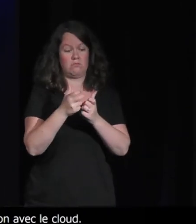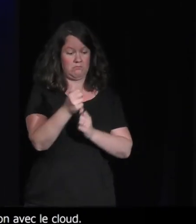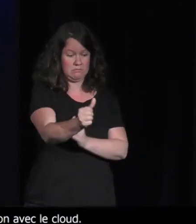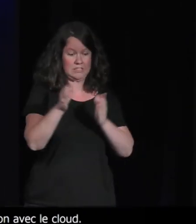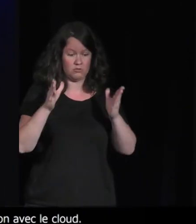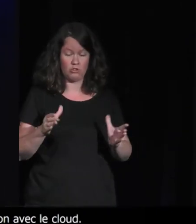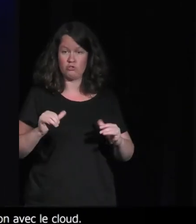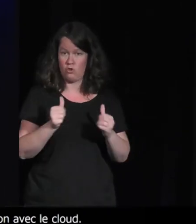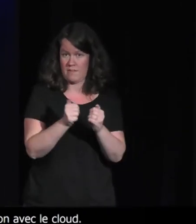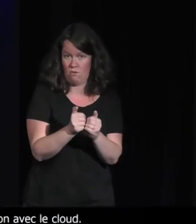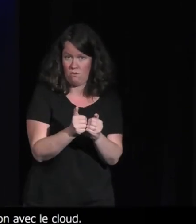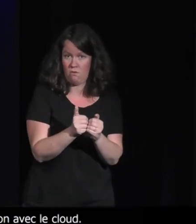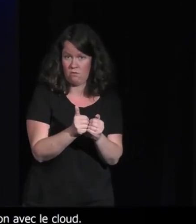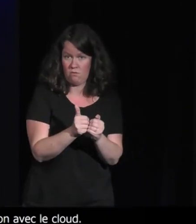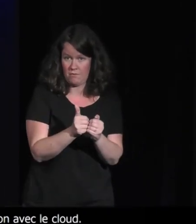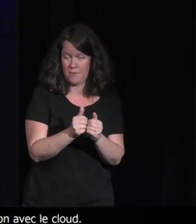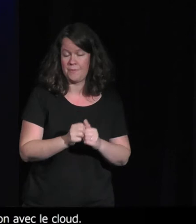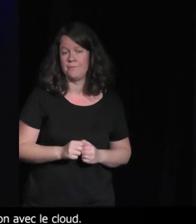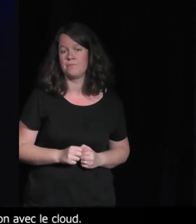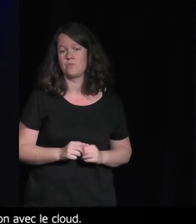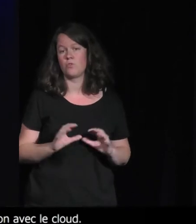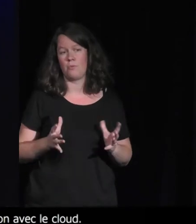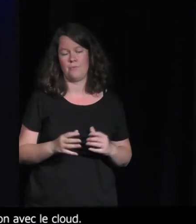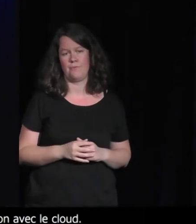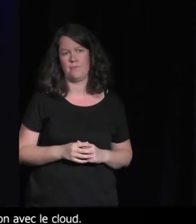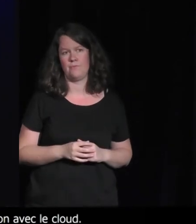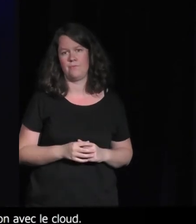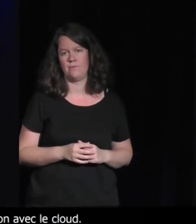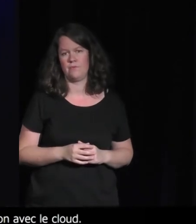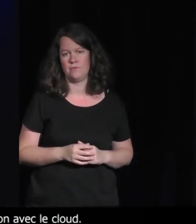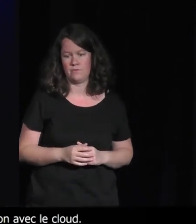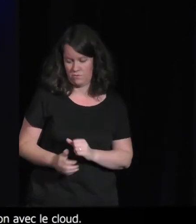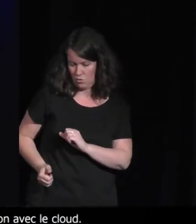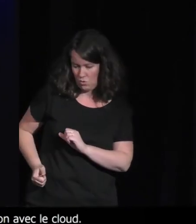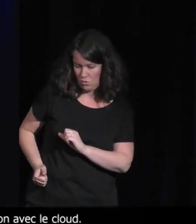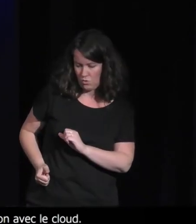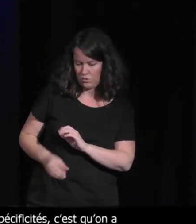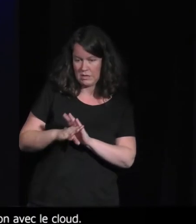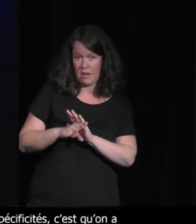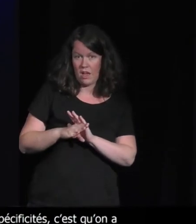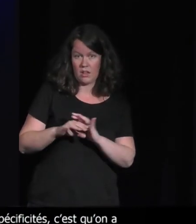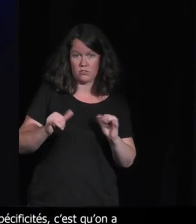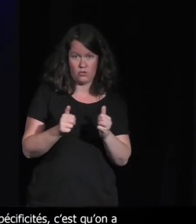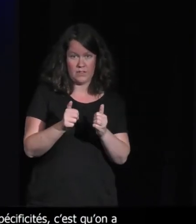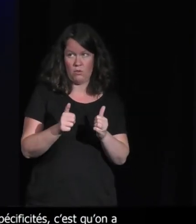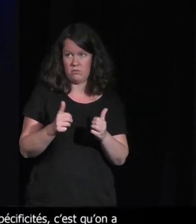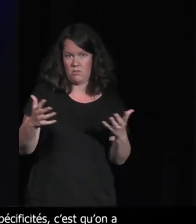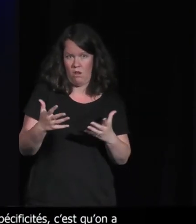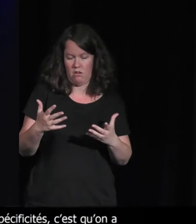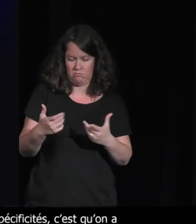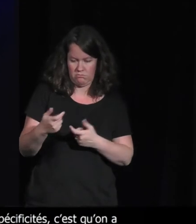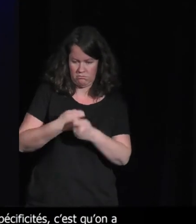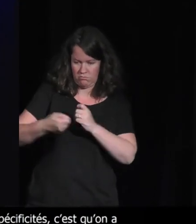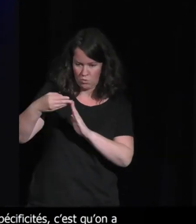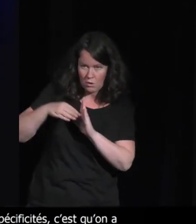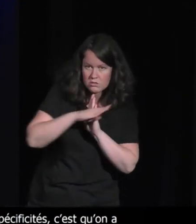sur une mythologie de la croissance, du progrès technique, de l